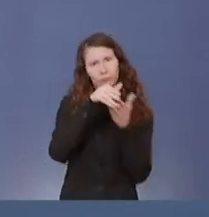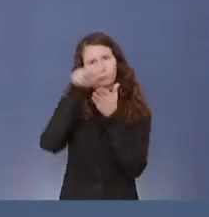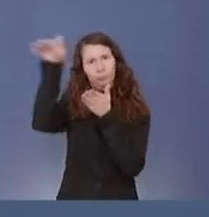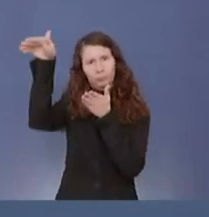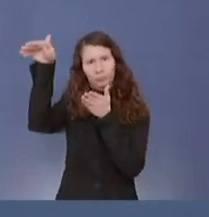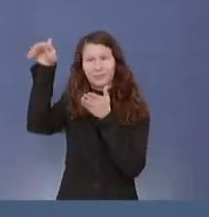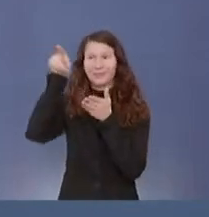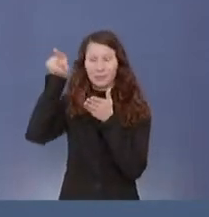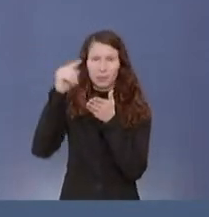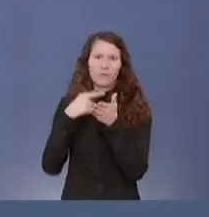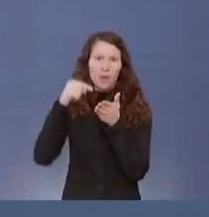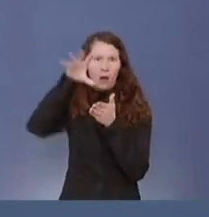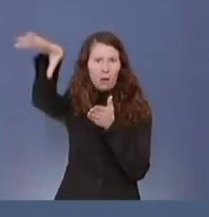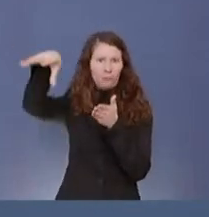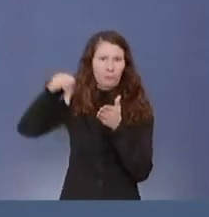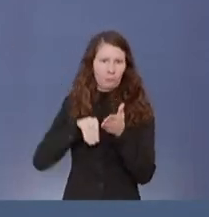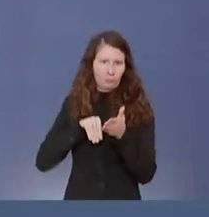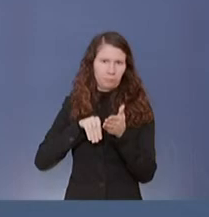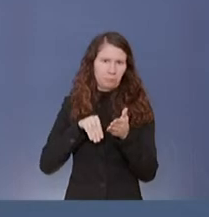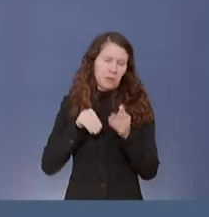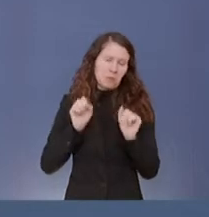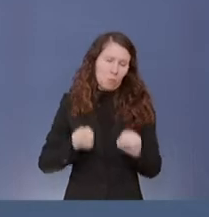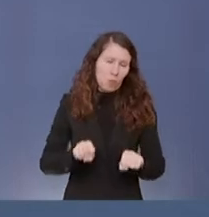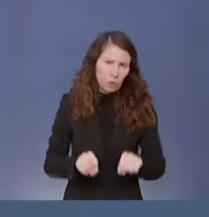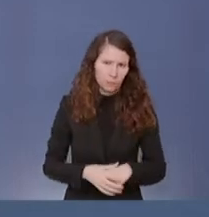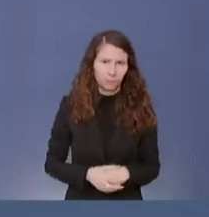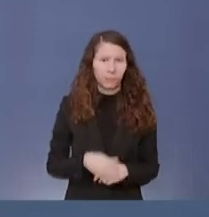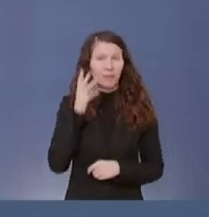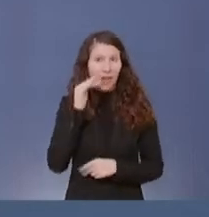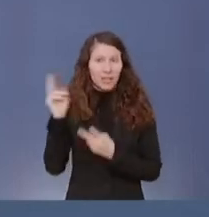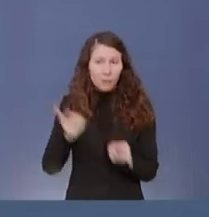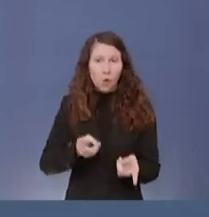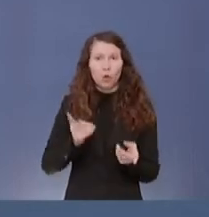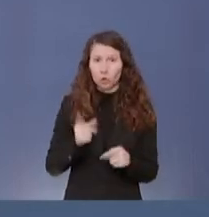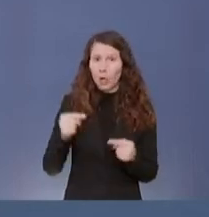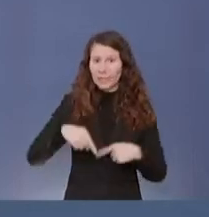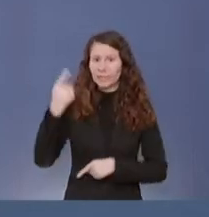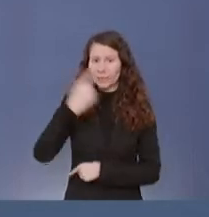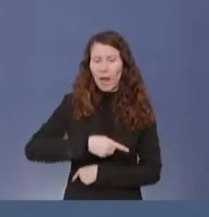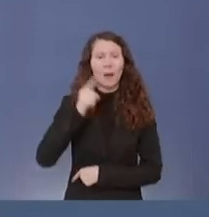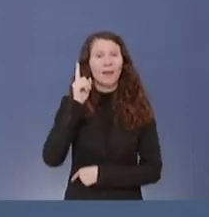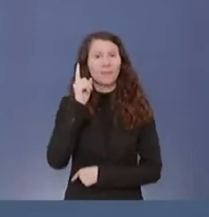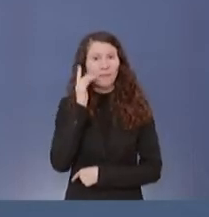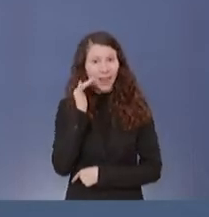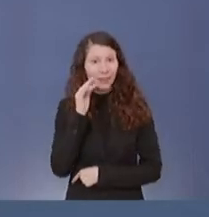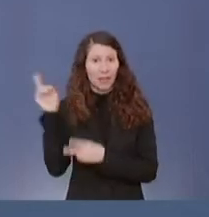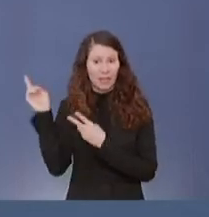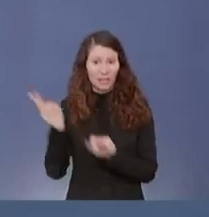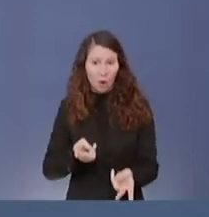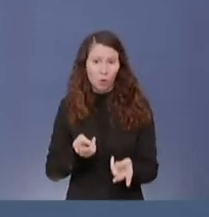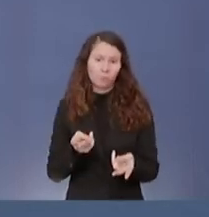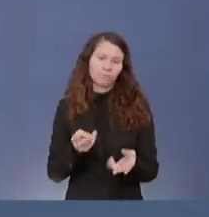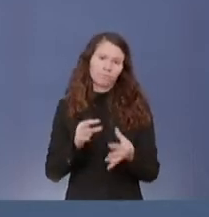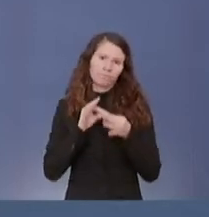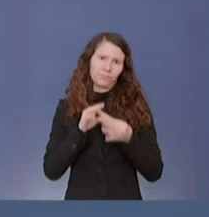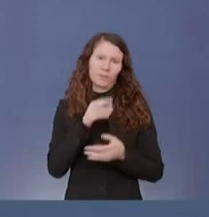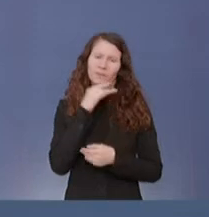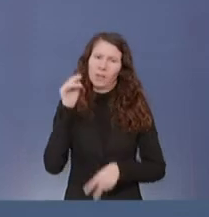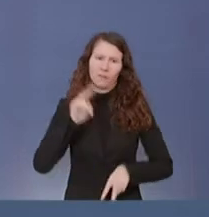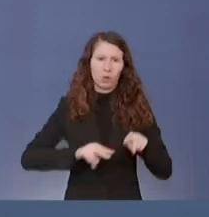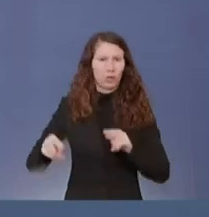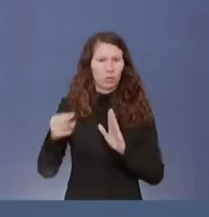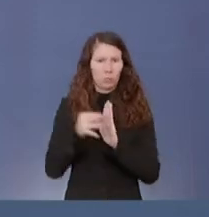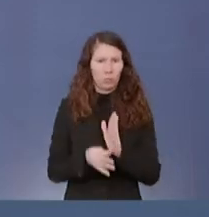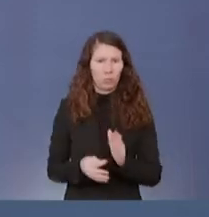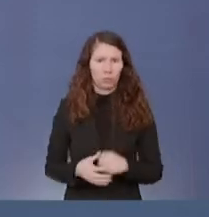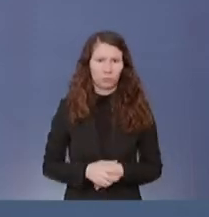Impfstoffdosen geliefert werden, also es soll für dieses Jahr sein, aber wann sie geliefert werden, das hängt von sehr vielen Eventualitäten ab. Unter